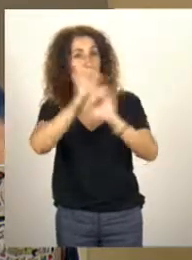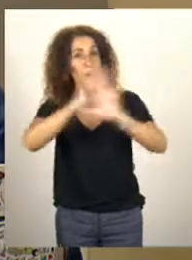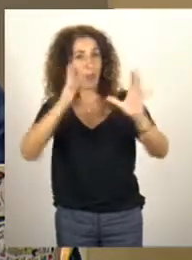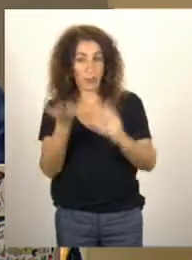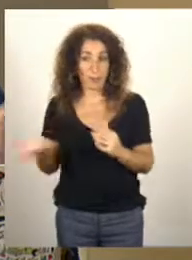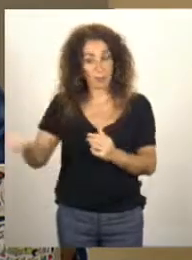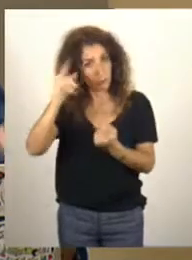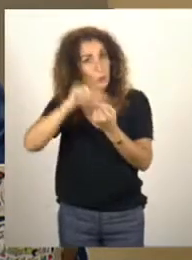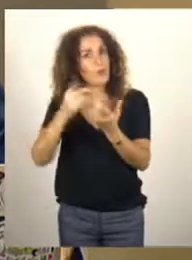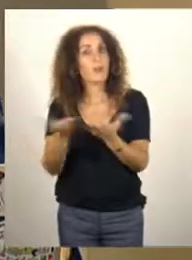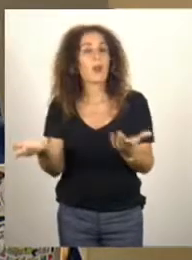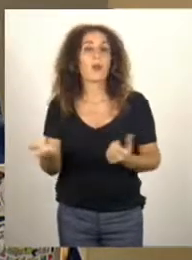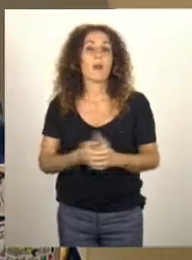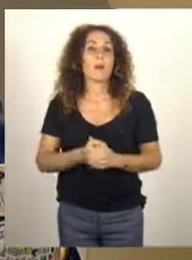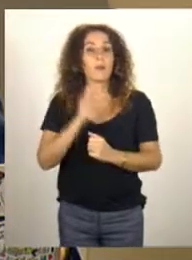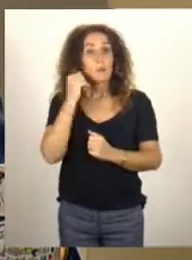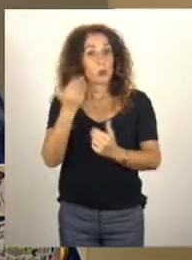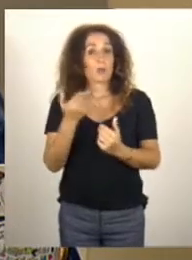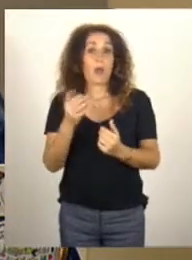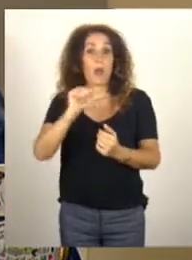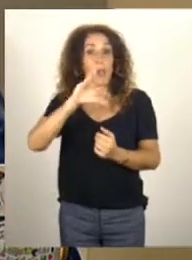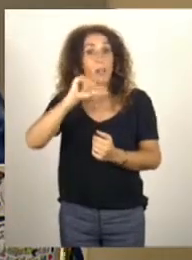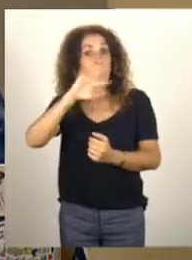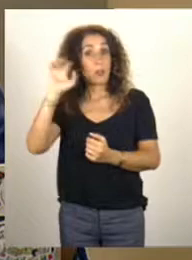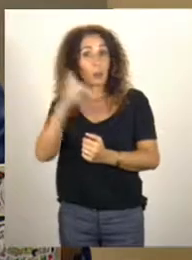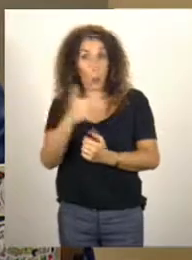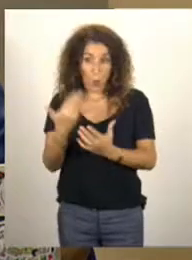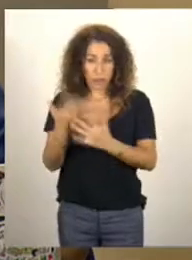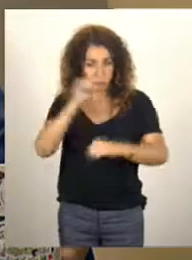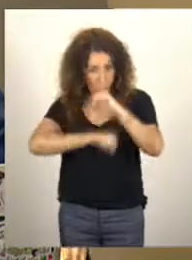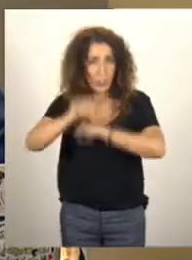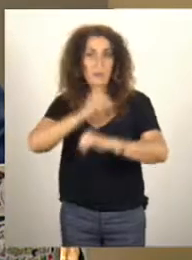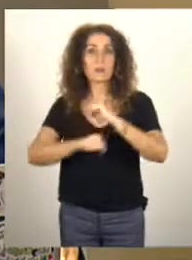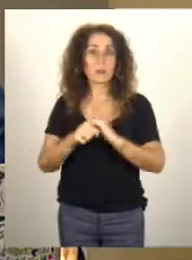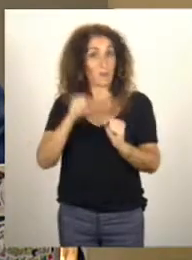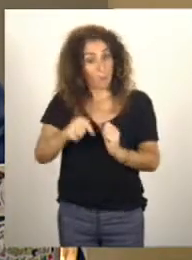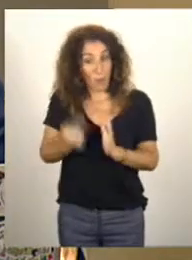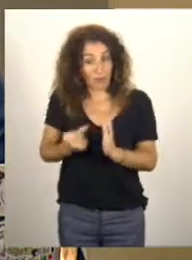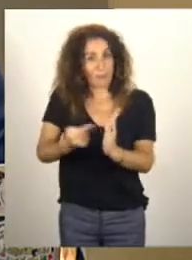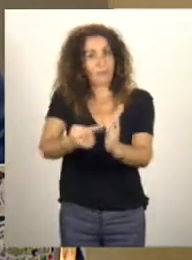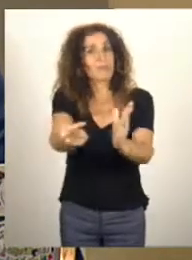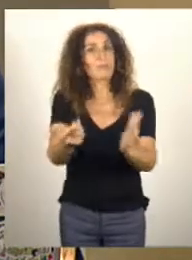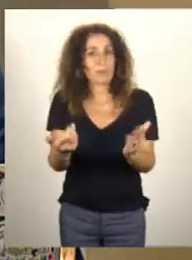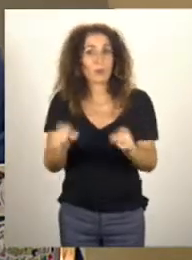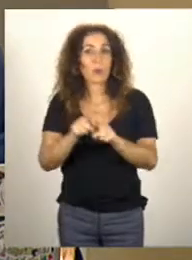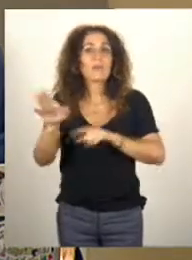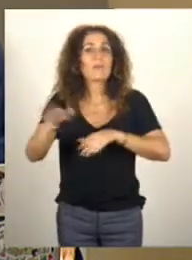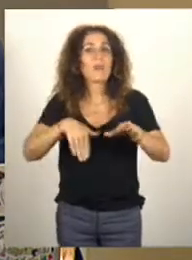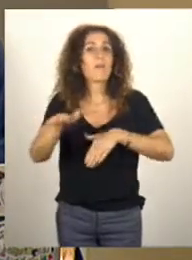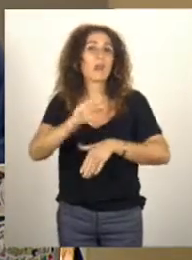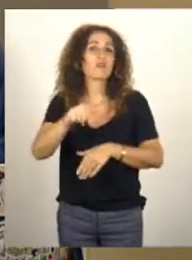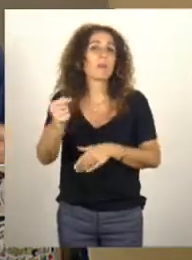Donc dans ce sens, nous avons organisé ce hackathon qu'il faudrait pouvoir répéter et dont la démarche devrait pouvoir être